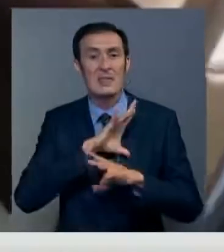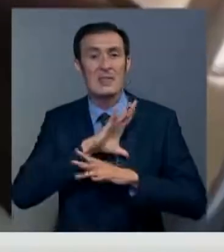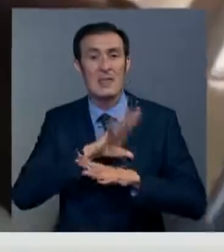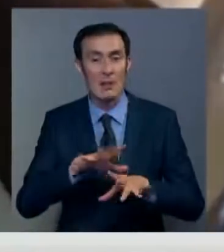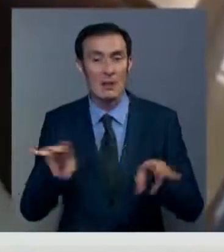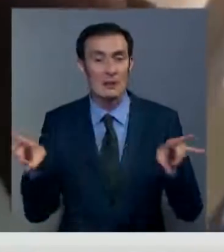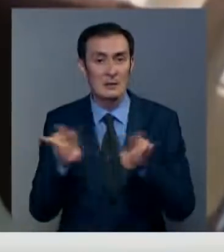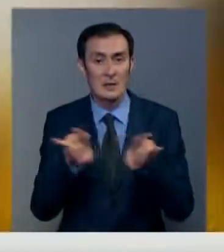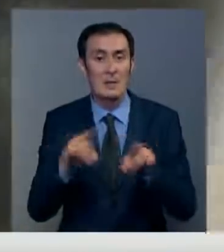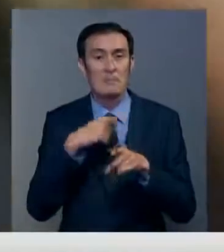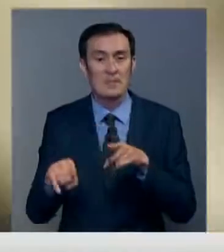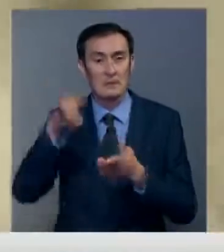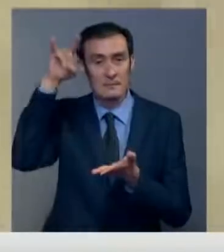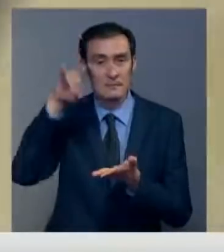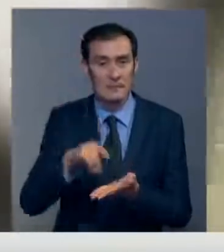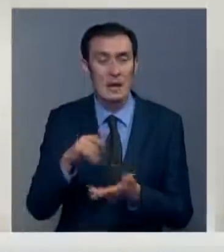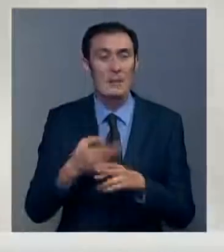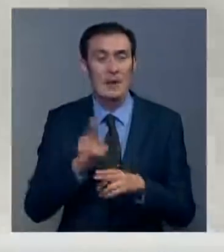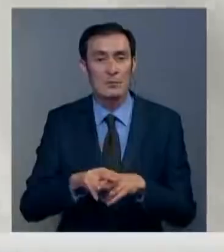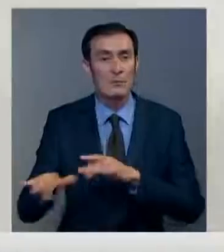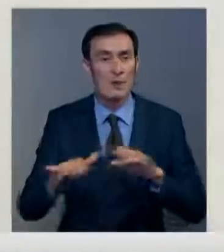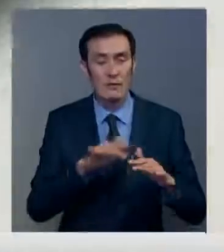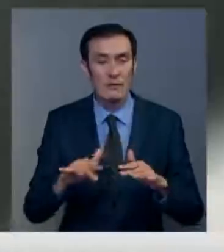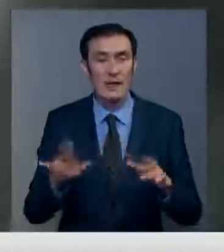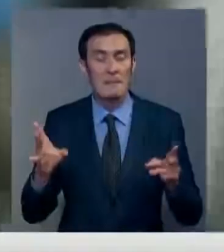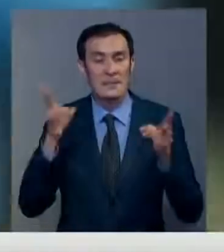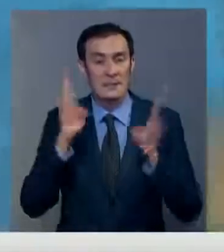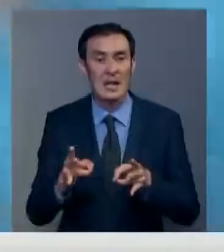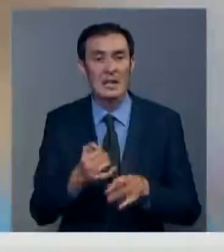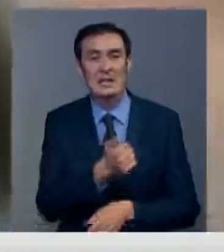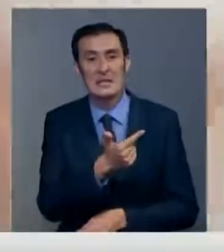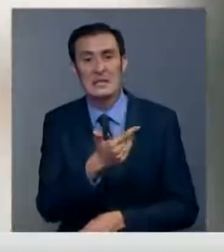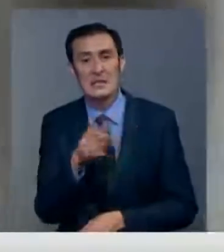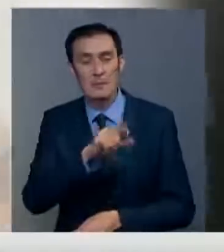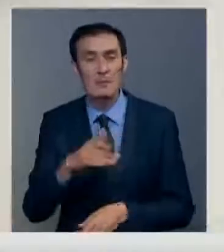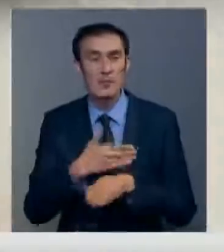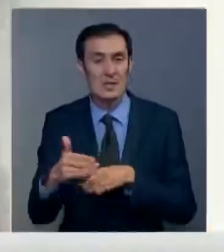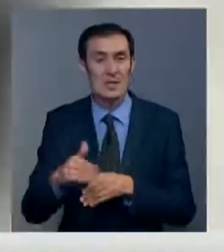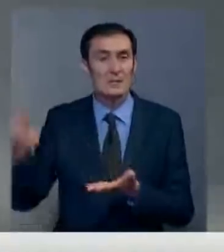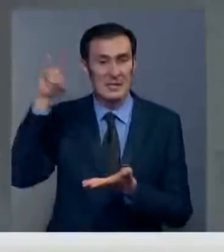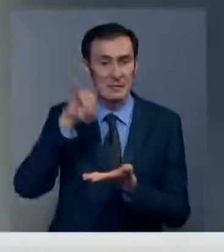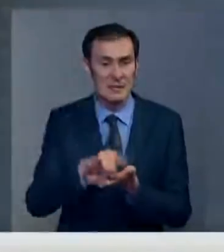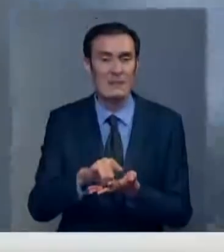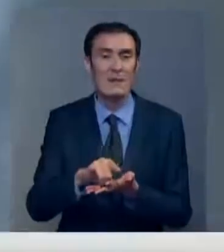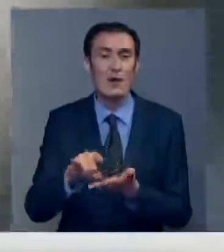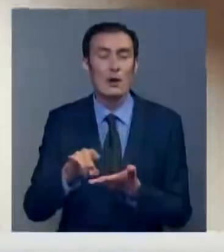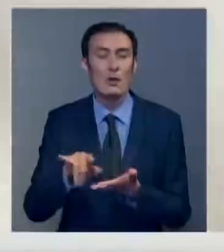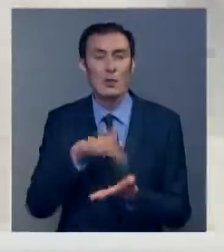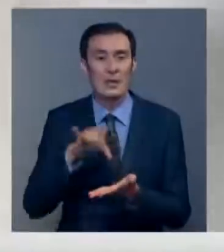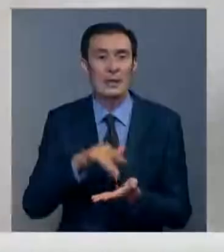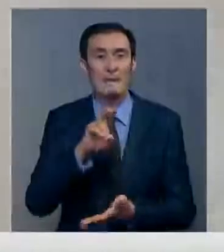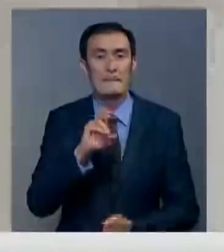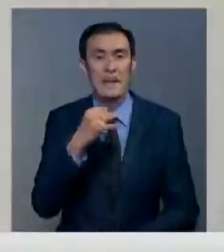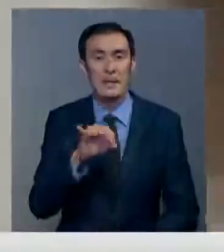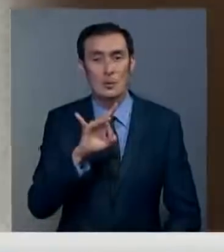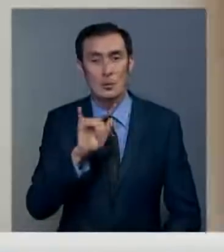пассажирский лайнер быстро сменил высоту. Из-за проведенных маневров пострадали несколько пассажиров, после чего самолет приземлился в аэропорту Беерута.